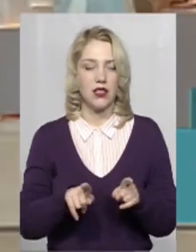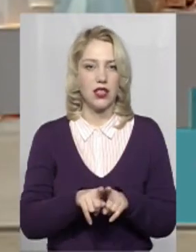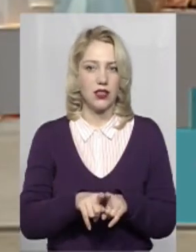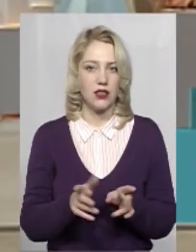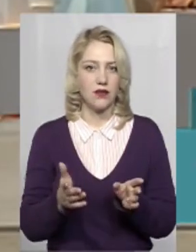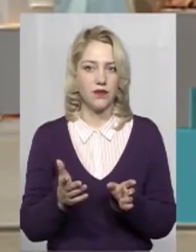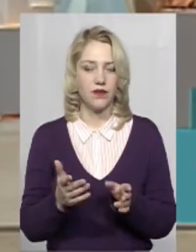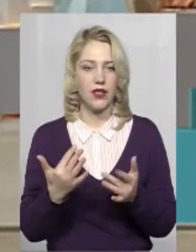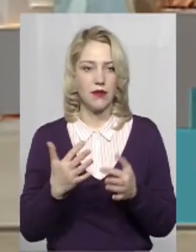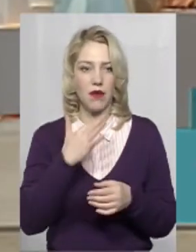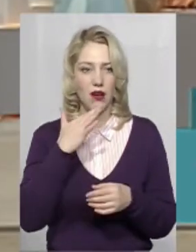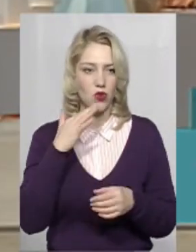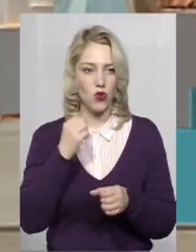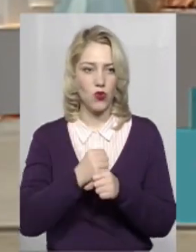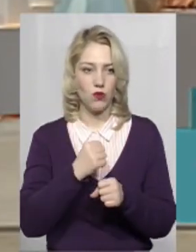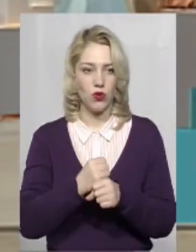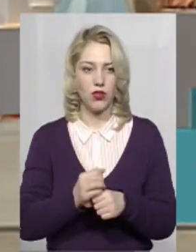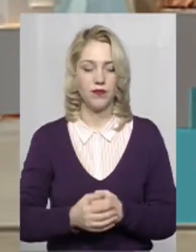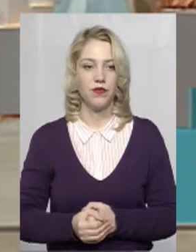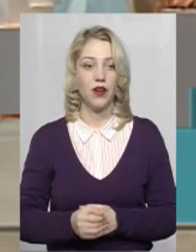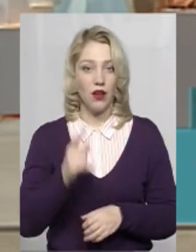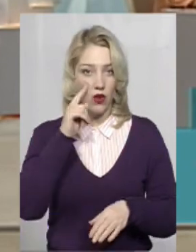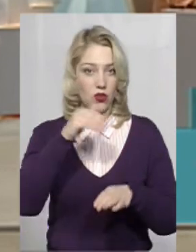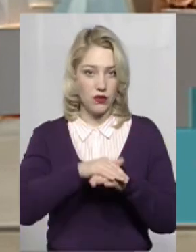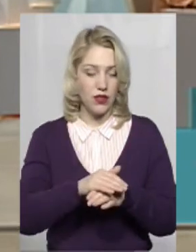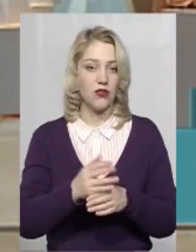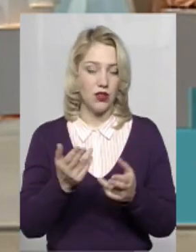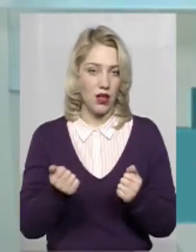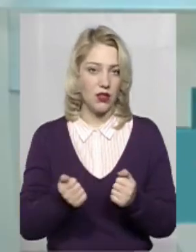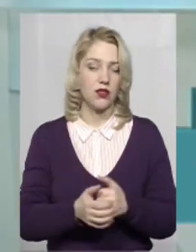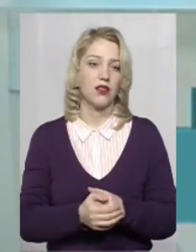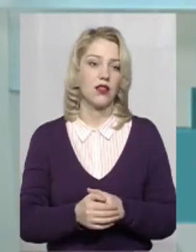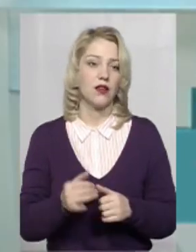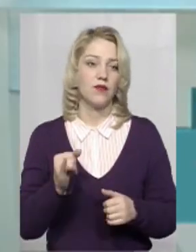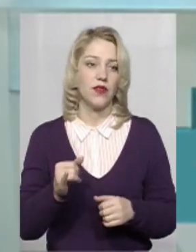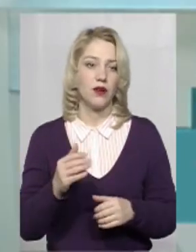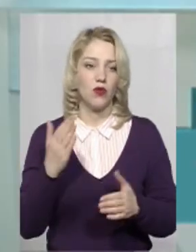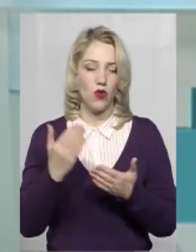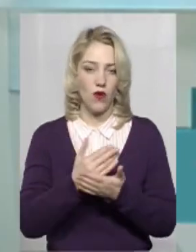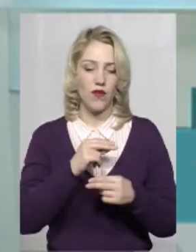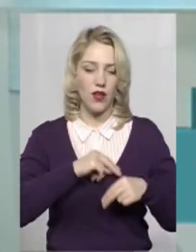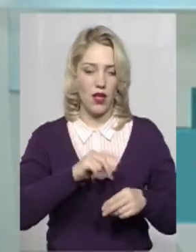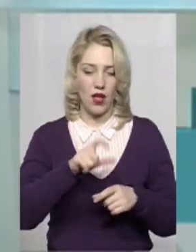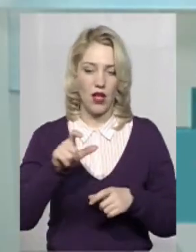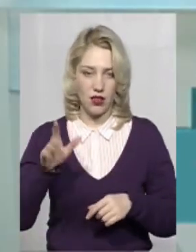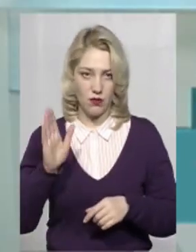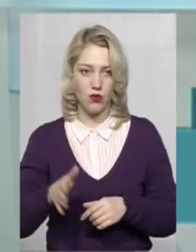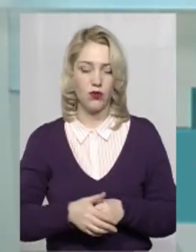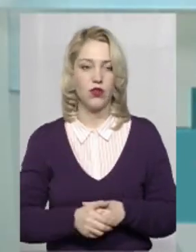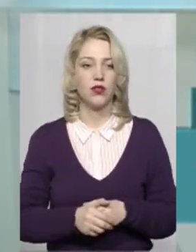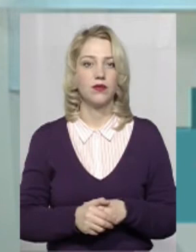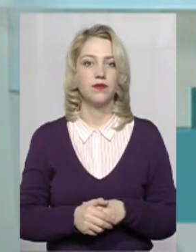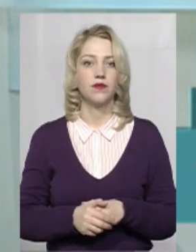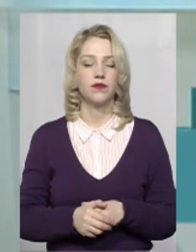наскільки більше роботи. Ну, очевидно, що так. Звичайно, потрібні будуть нові кадри. Знаєте, якось